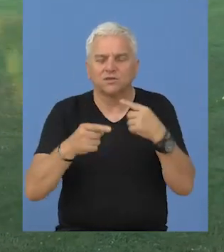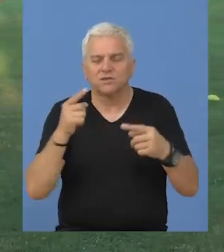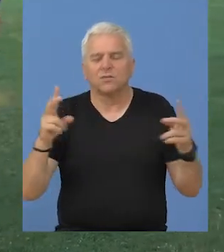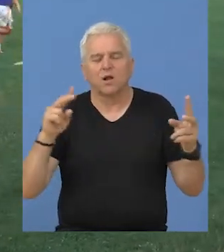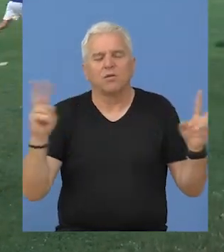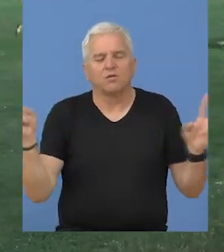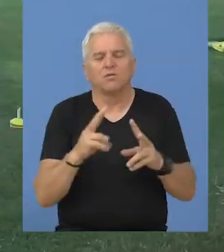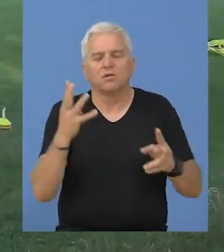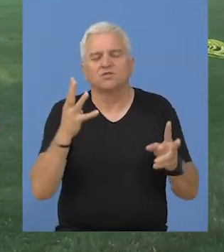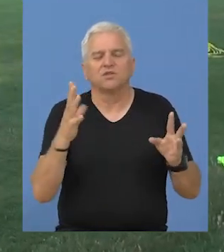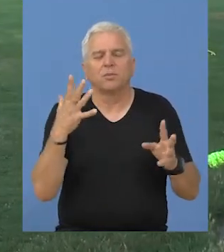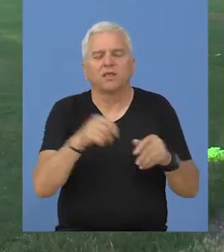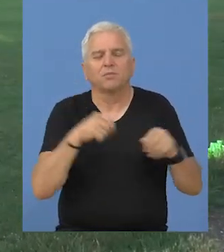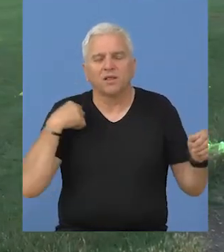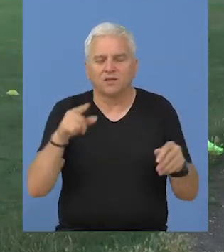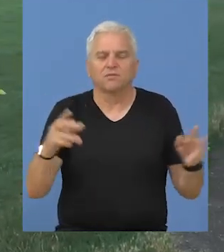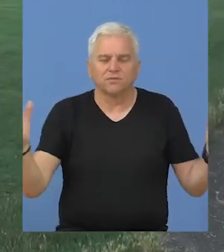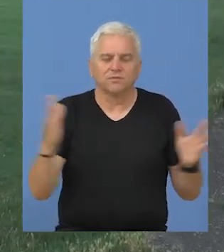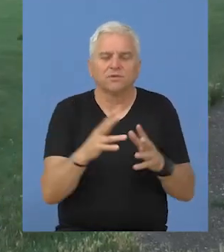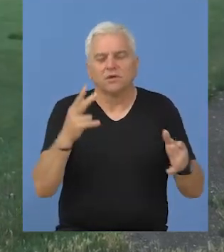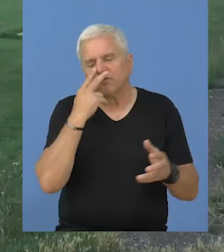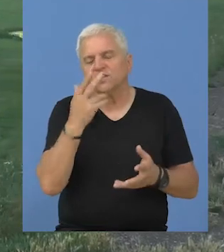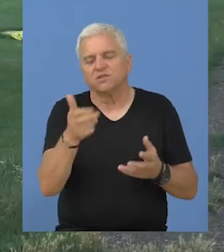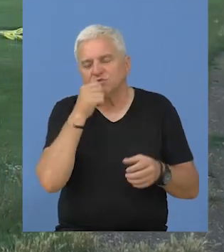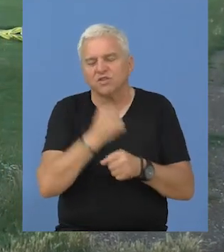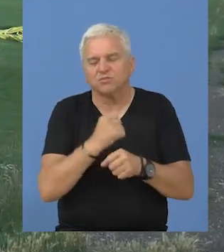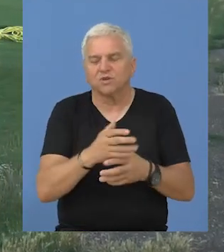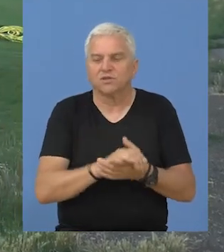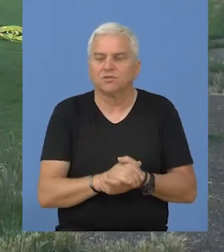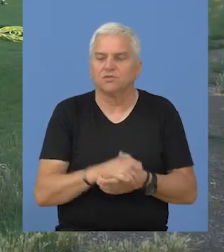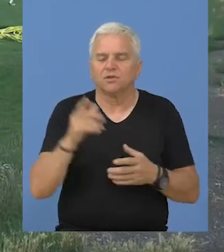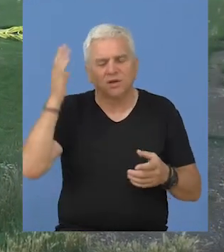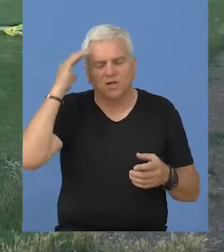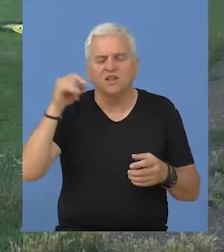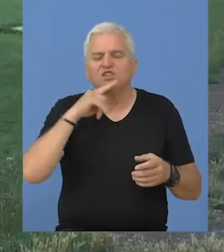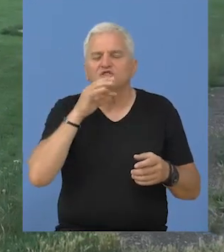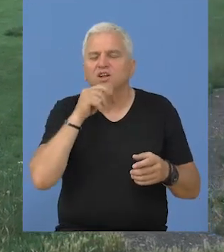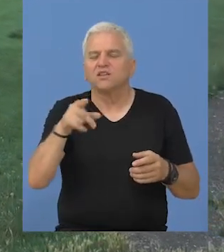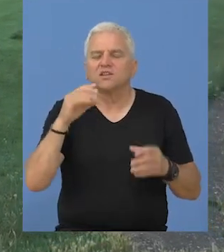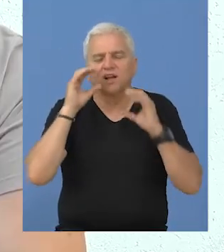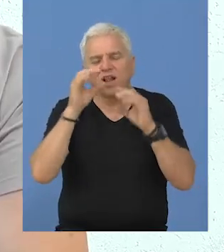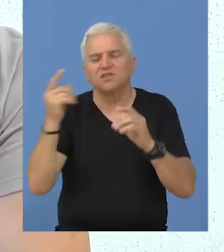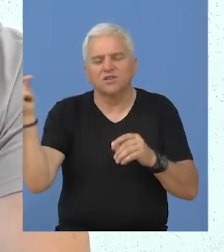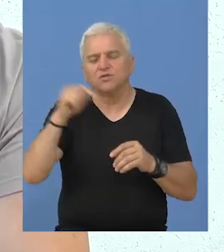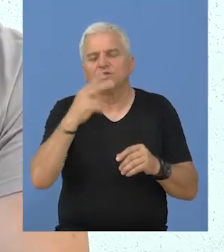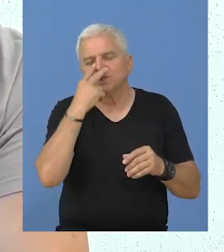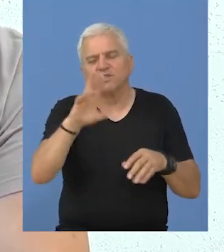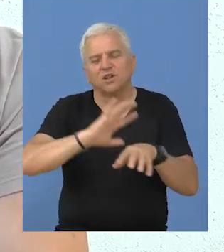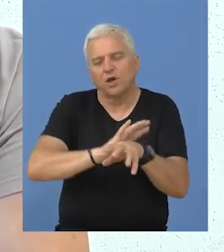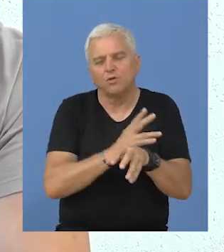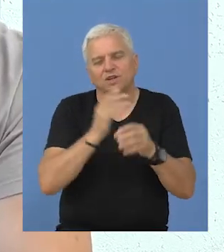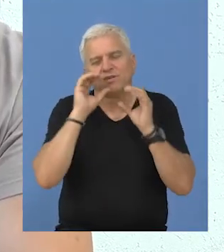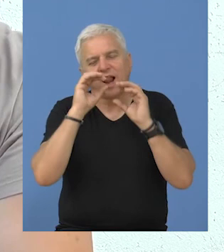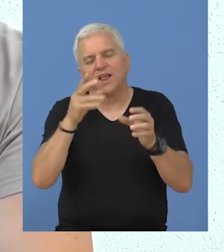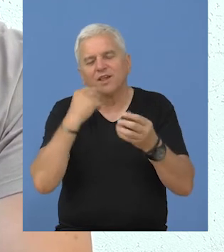zamenske koje ćemo skratiti teren 4-5 metara, potom, potom, u gradište ćemo gledati da